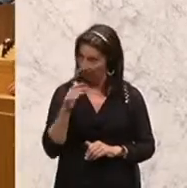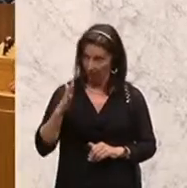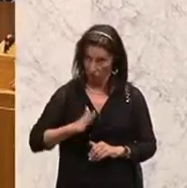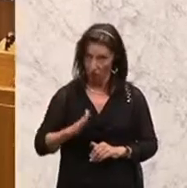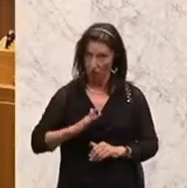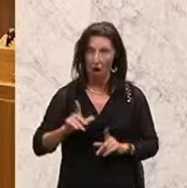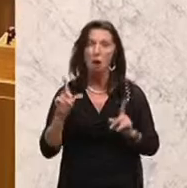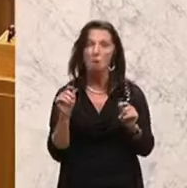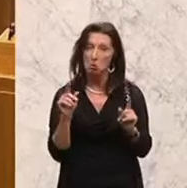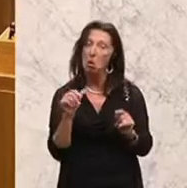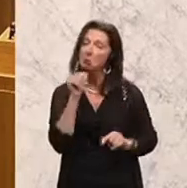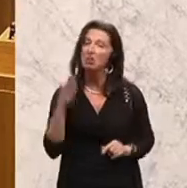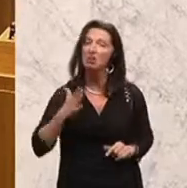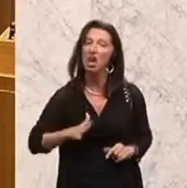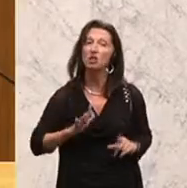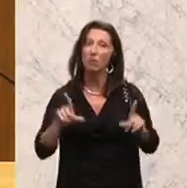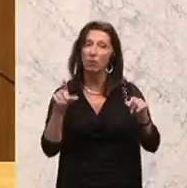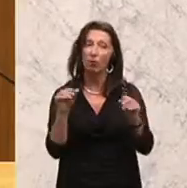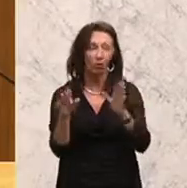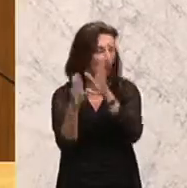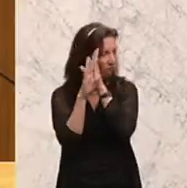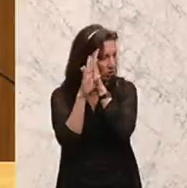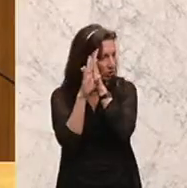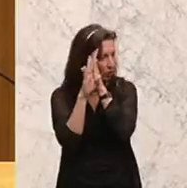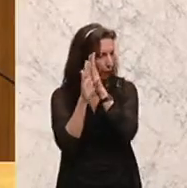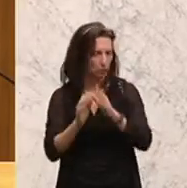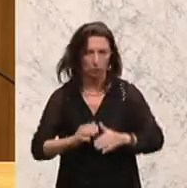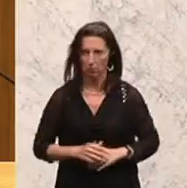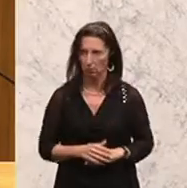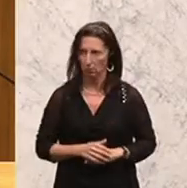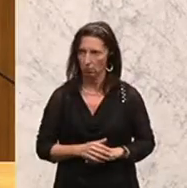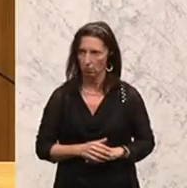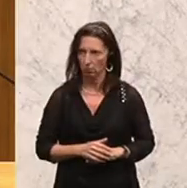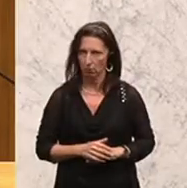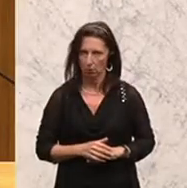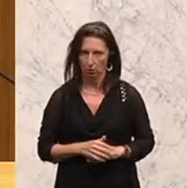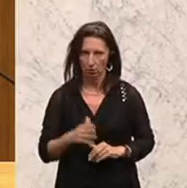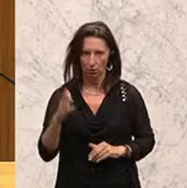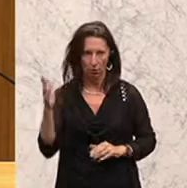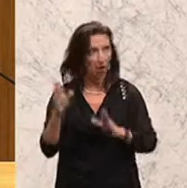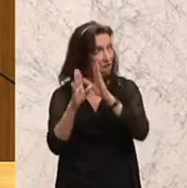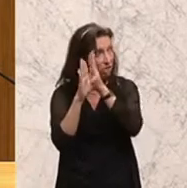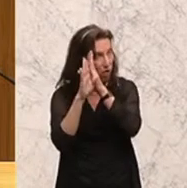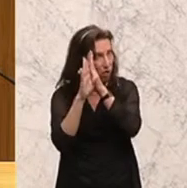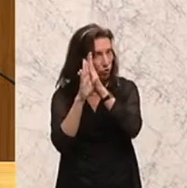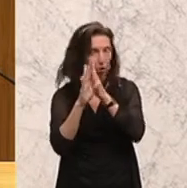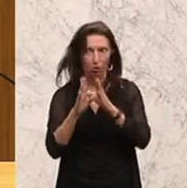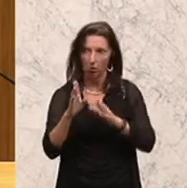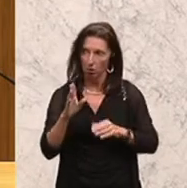wegzuschauen, wegzuschauen. Der Preis des Wegschauens ist hoch.